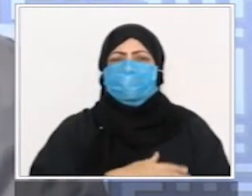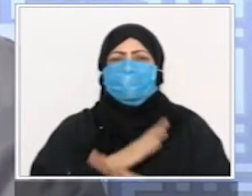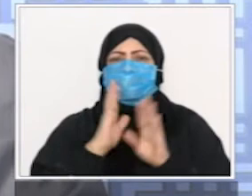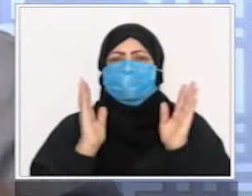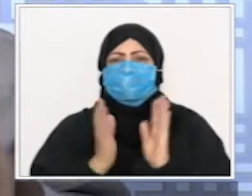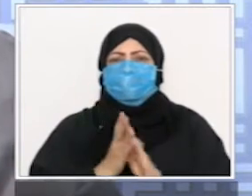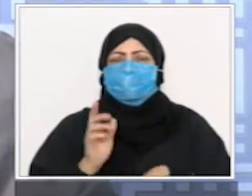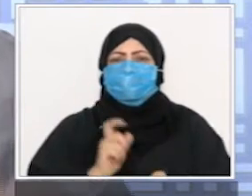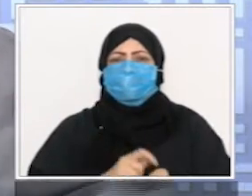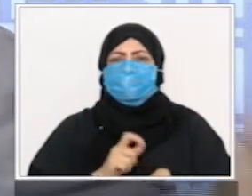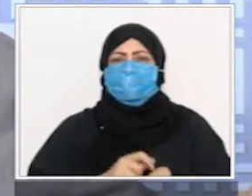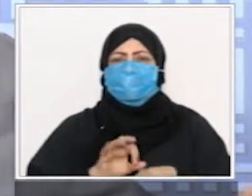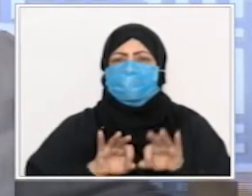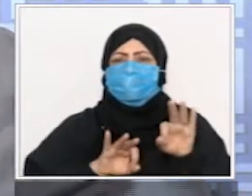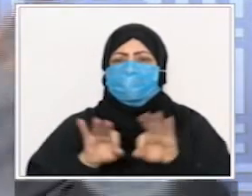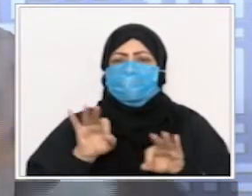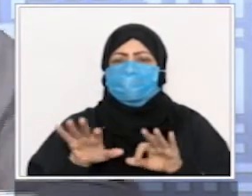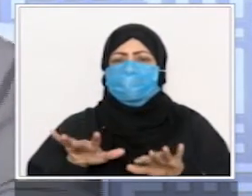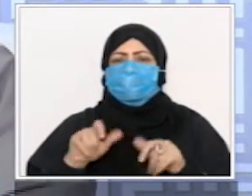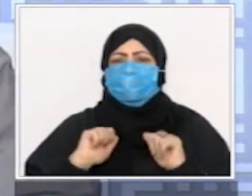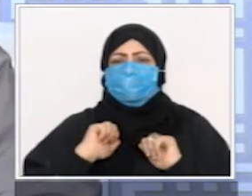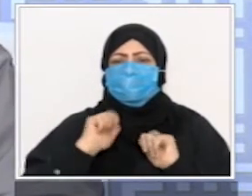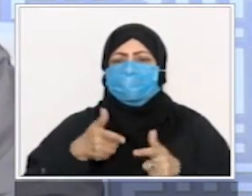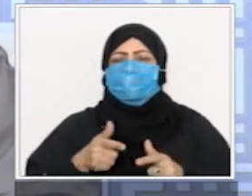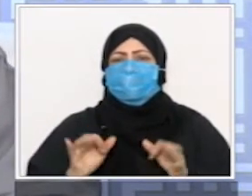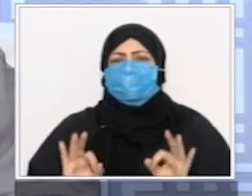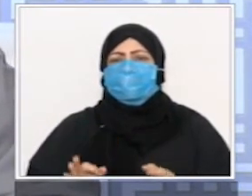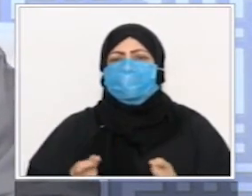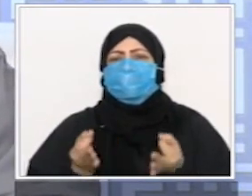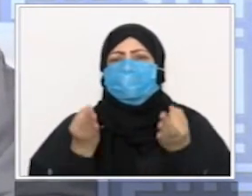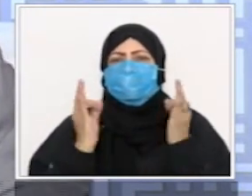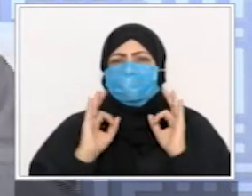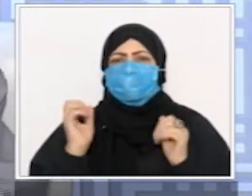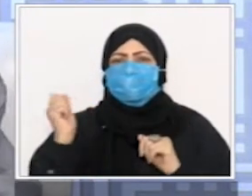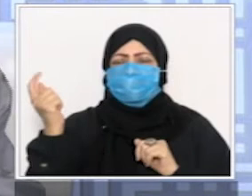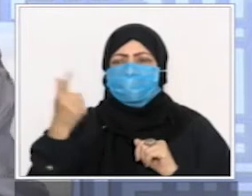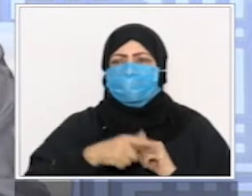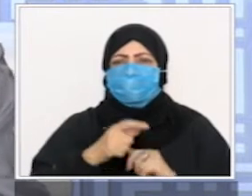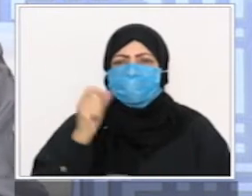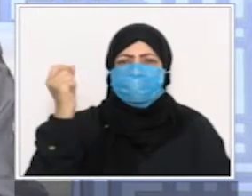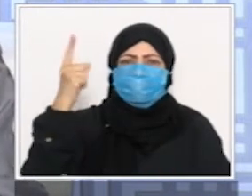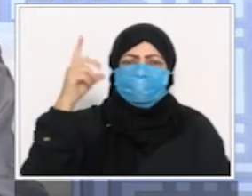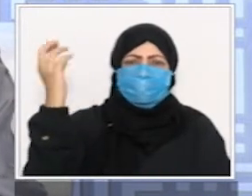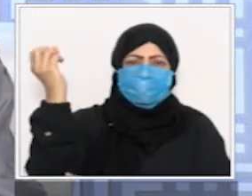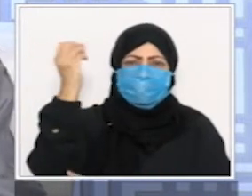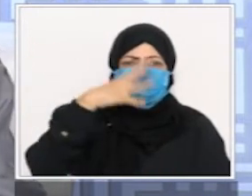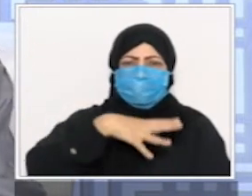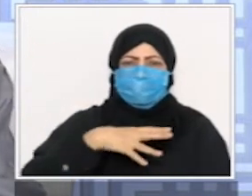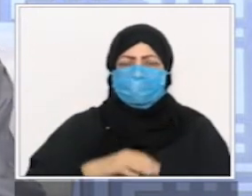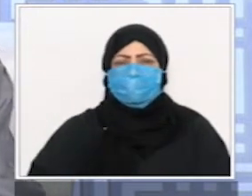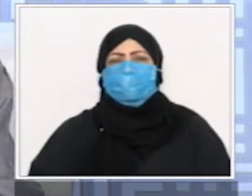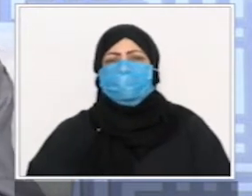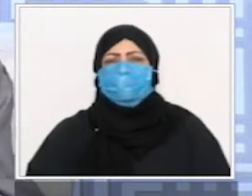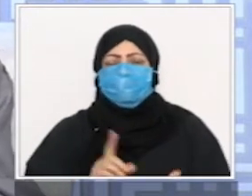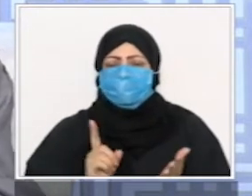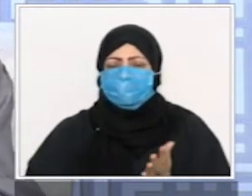الضروري لأن من الإسفار إلى الشروق يصبح الوقت الضروري فأنتم الآن يا إخوتي ويا مشايخ ويا فضلا ويا